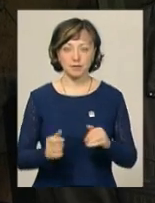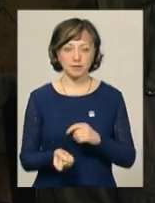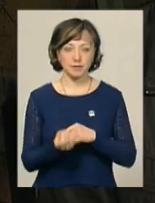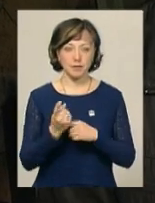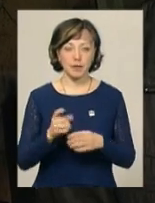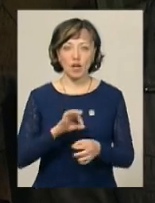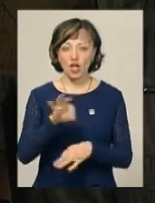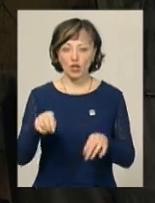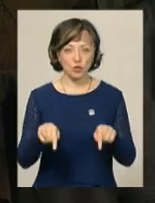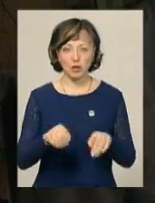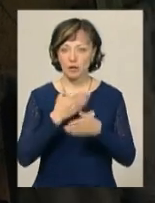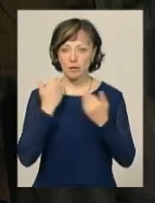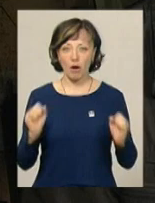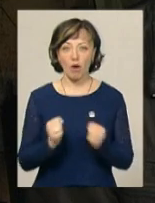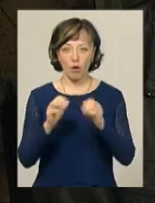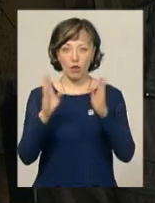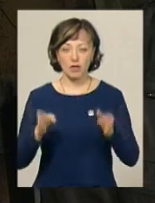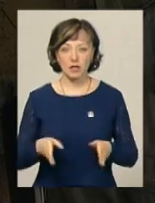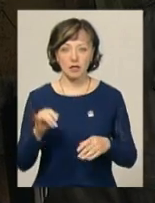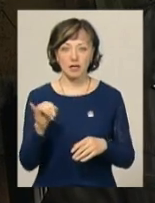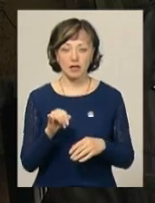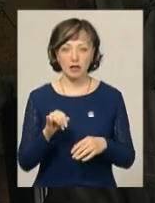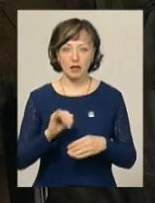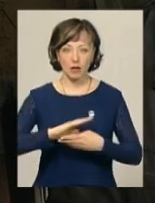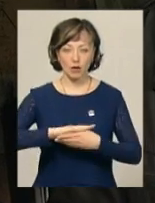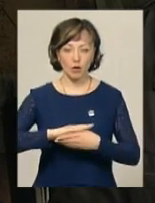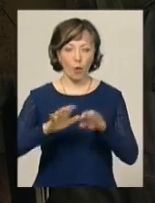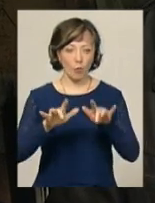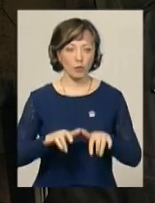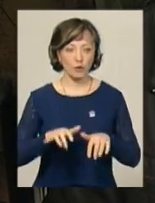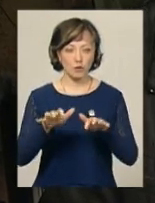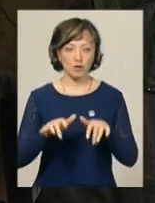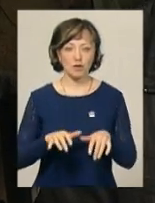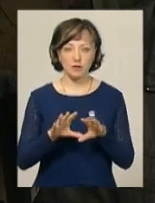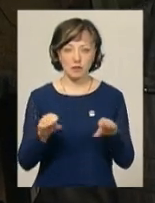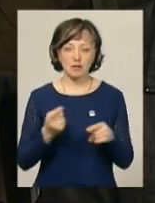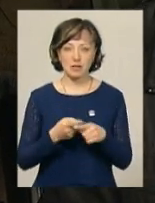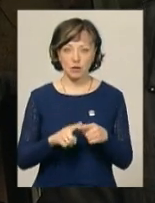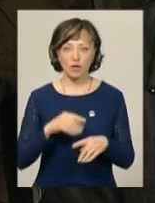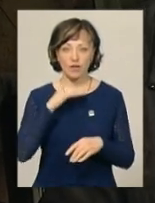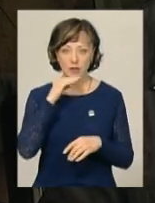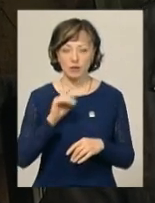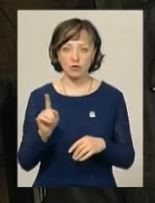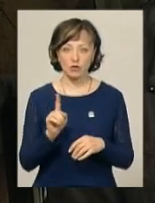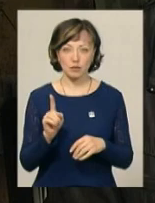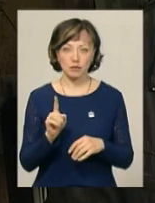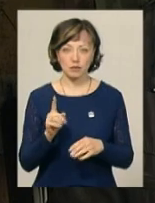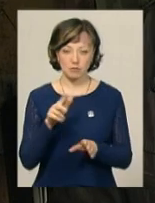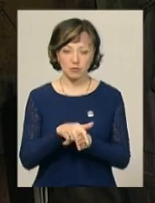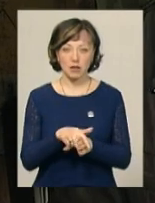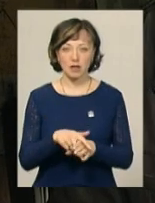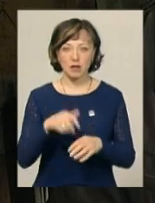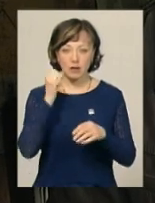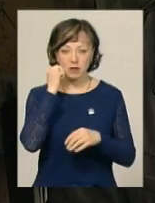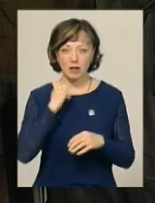Лишнього нічого тут нема, тільки холодильник і комп'ютер. І це визначило досить. Було в